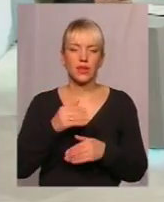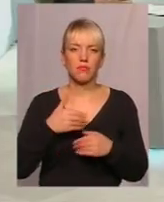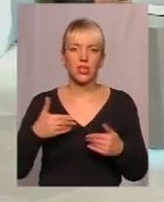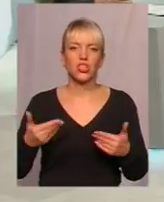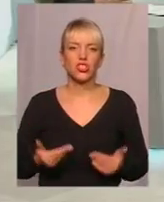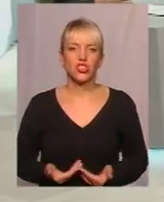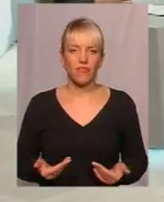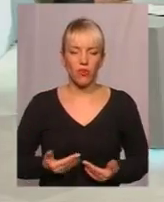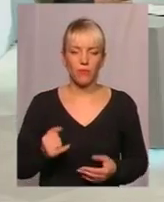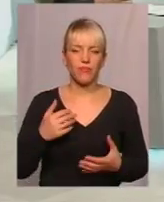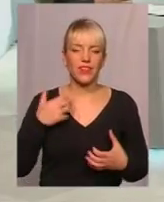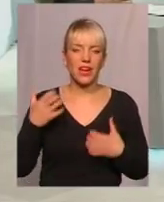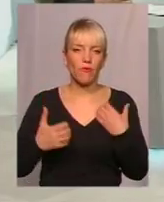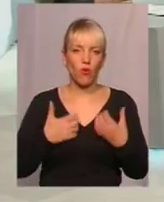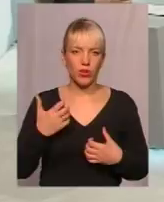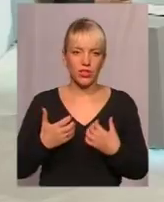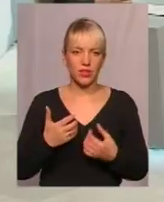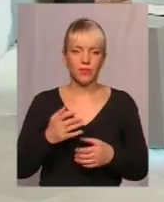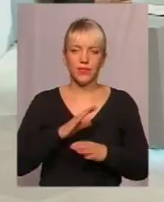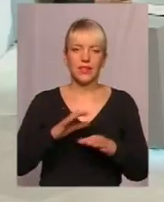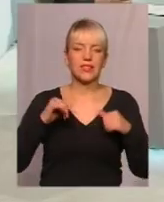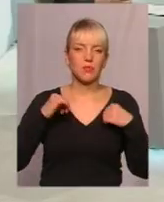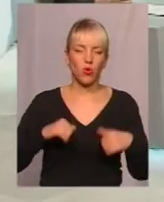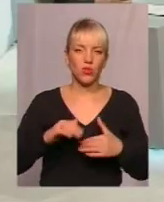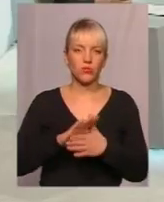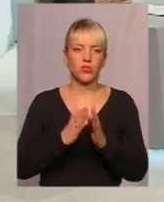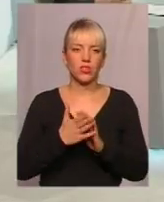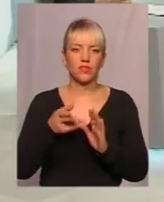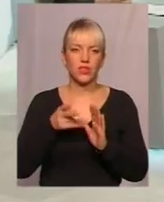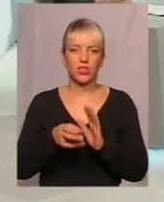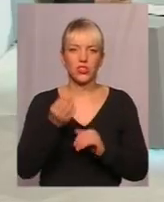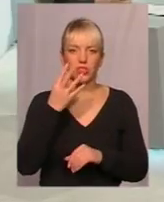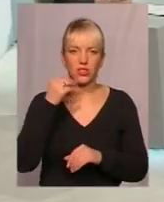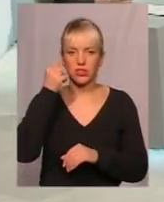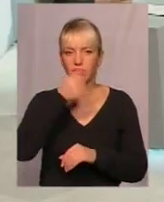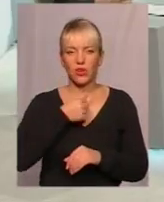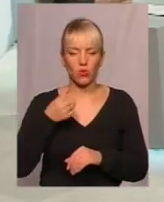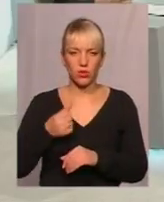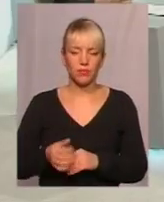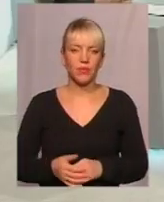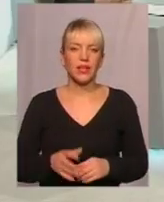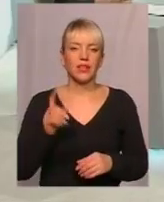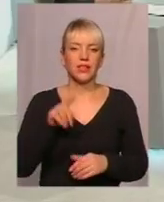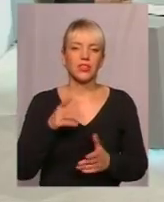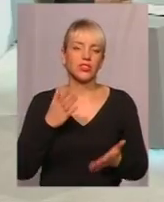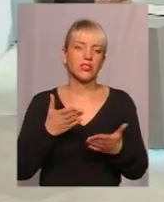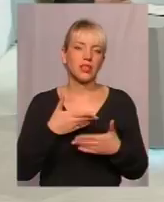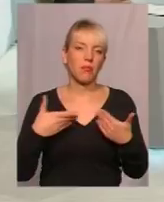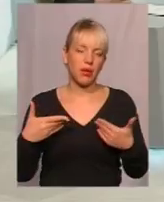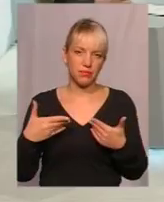вже в тревогі і в такому неспокійному сонсові с 2014 року десь якщо ми